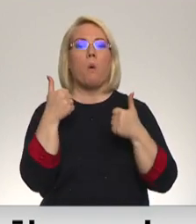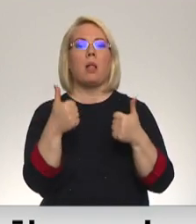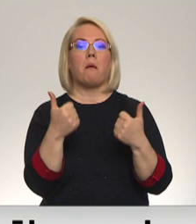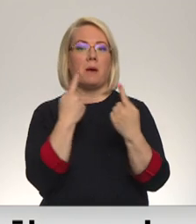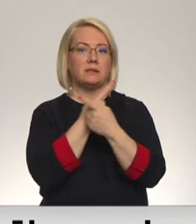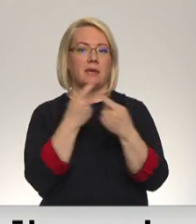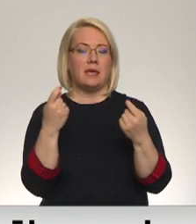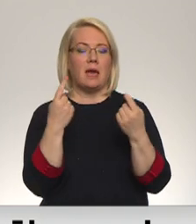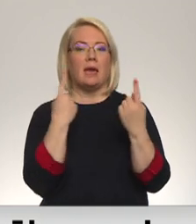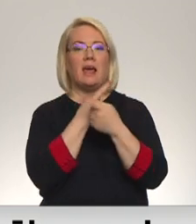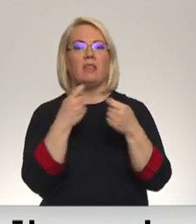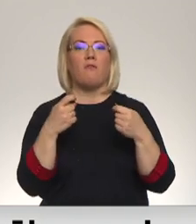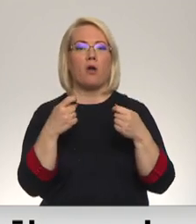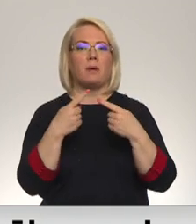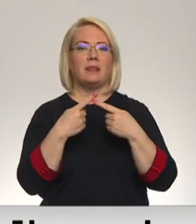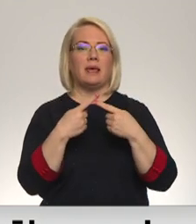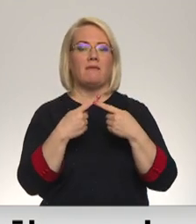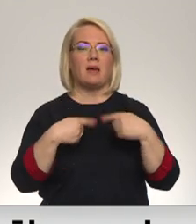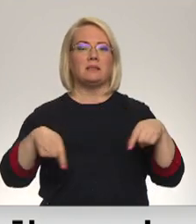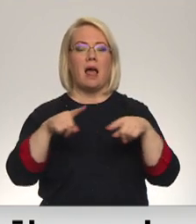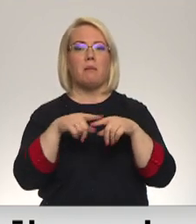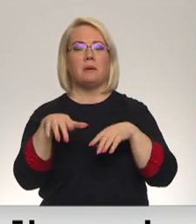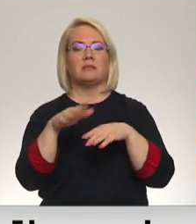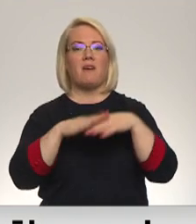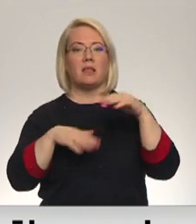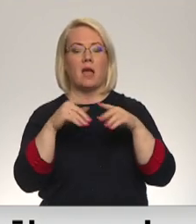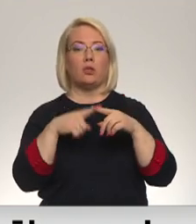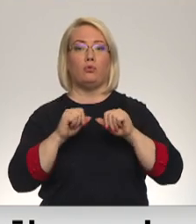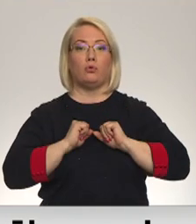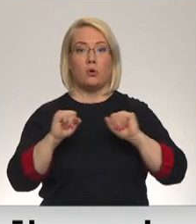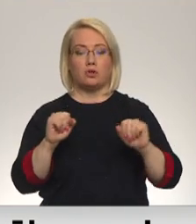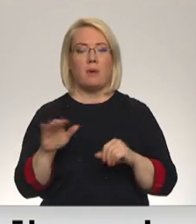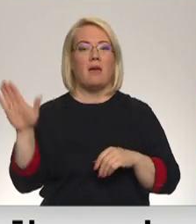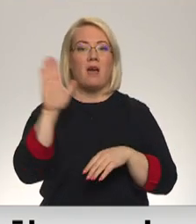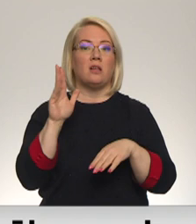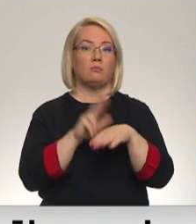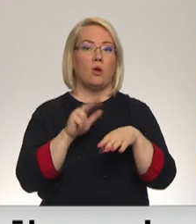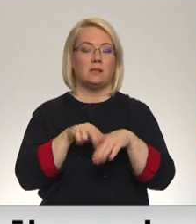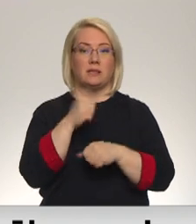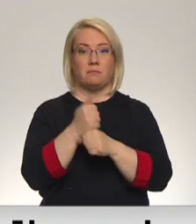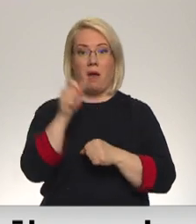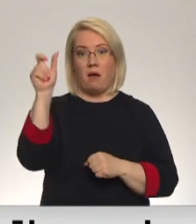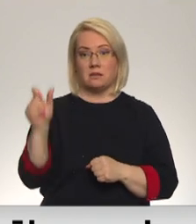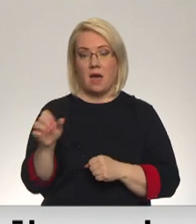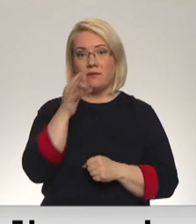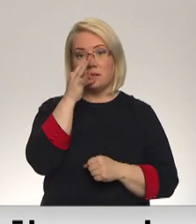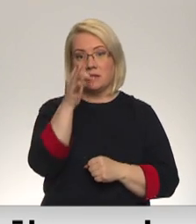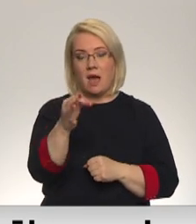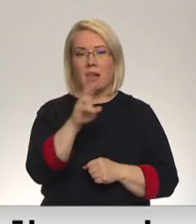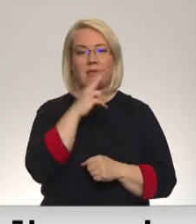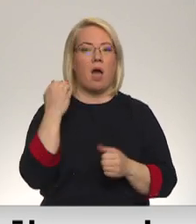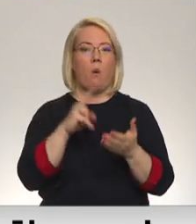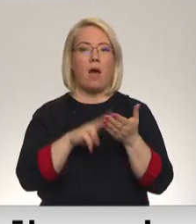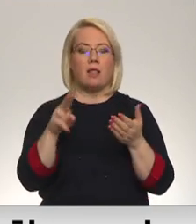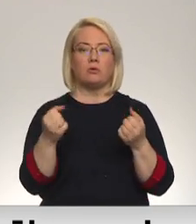informatīvās telpas kvalitātai un drošībai. Valsts policijas pārstāvisājumas deputātiem atklāja, ka nelegālos satura arvien vairāk